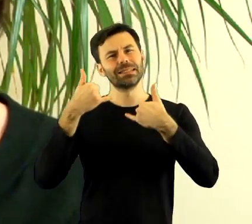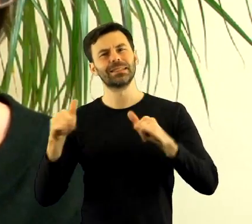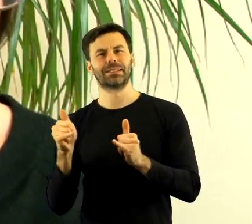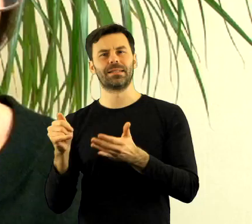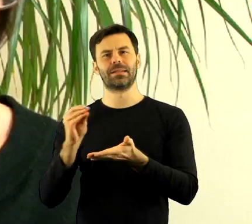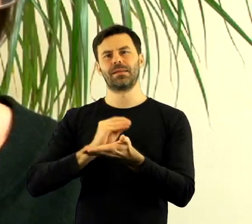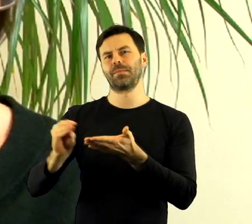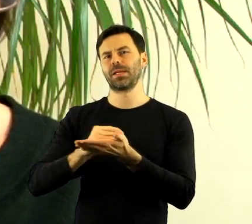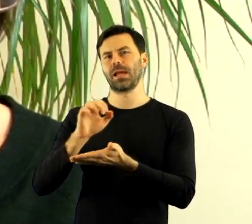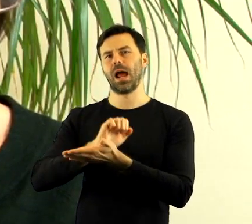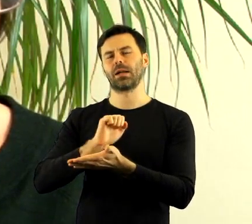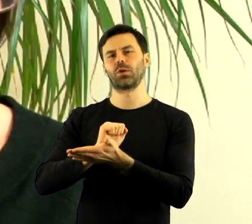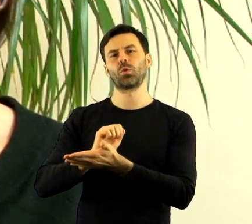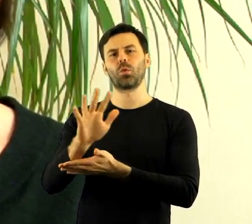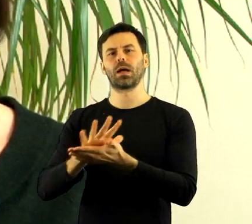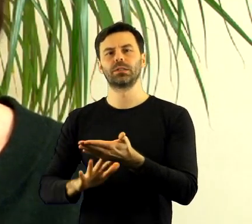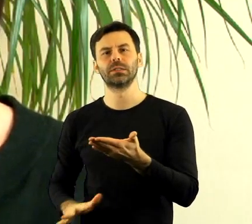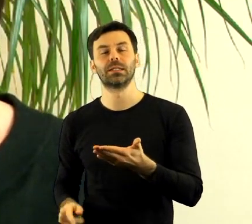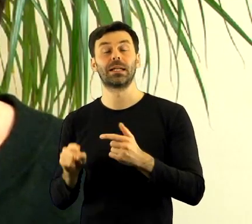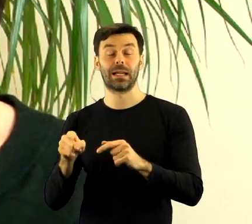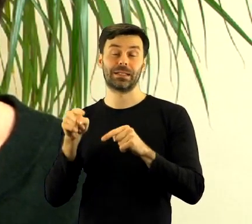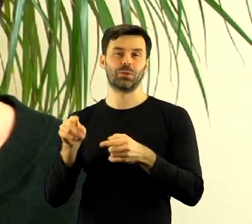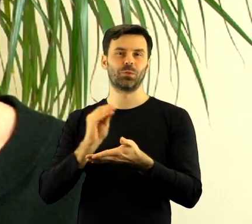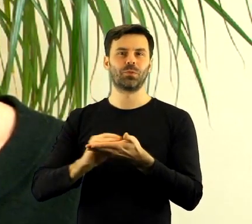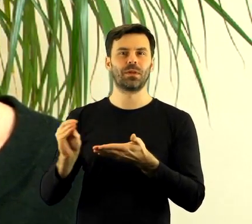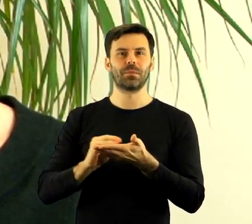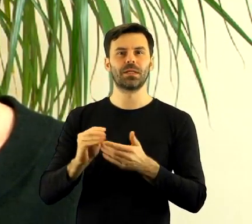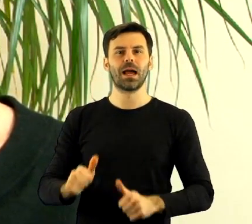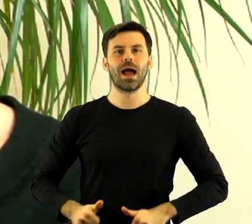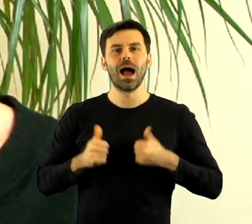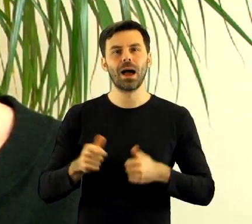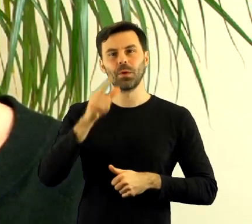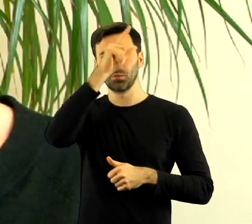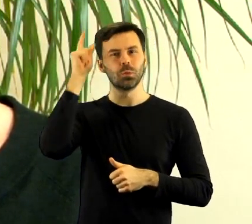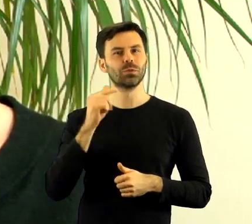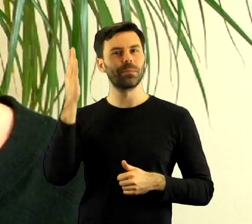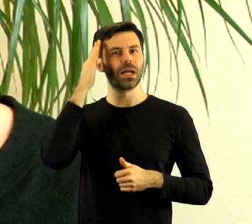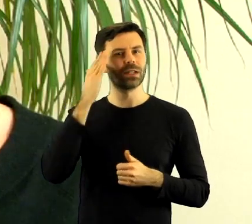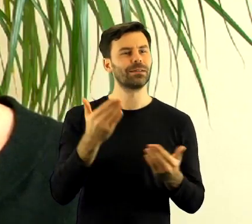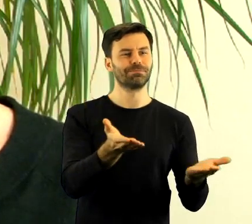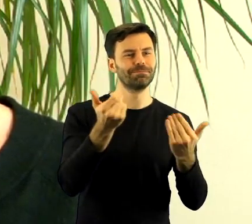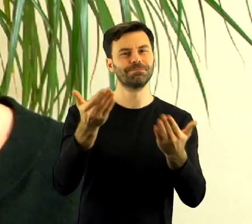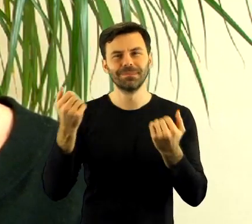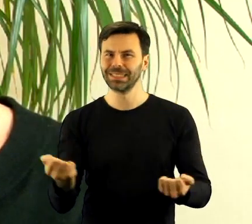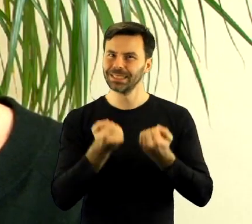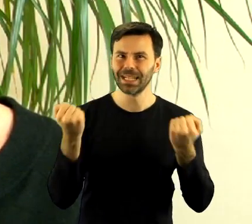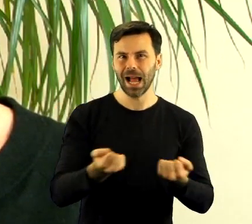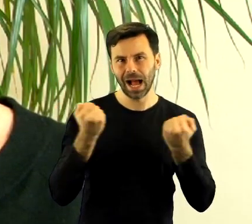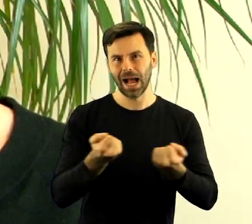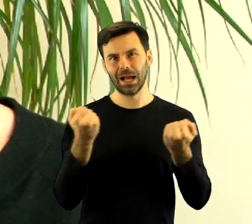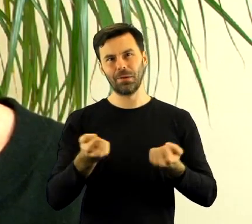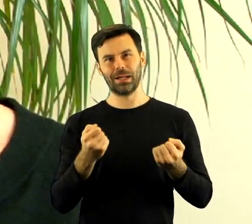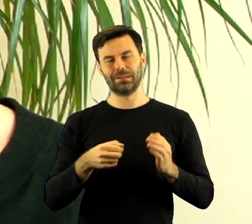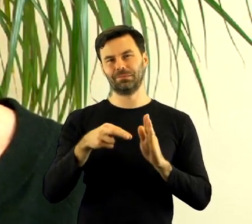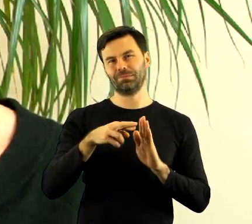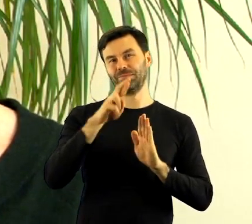gazety, no chcielibyśmy po prostu przemycić coś, żeby mieszkańców jakby sprowokować do tego, żeby pewne sprawy wzięła w swoje ręce,